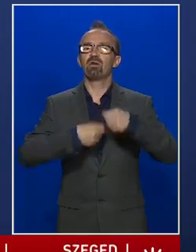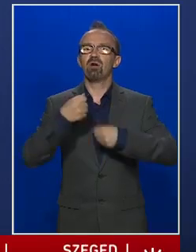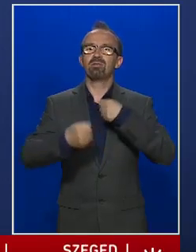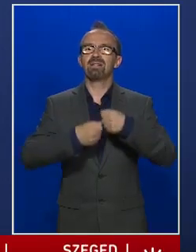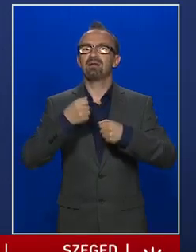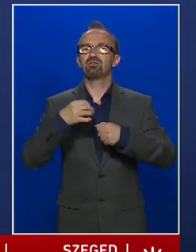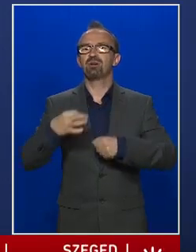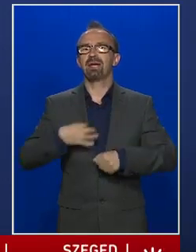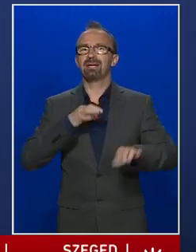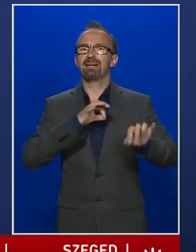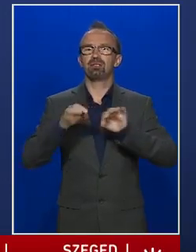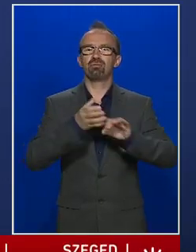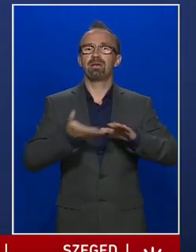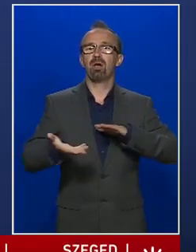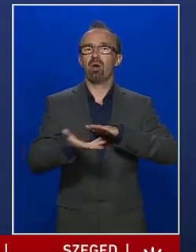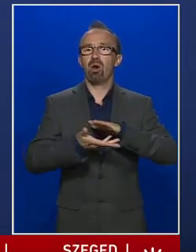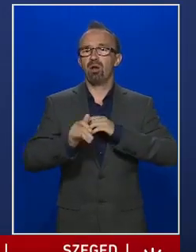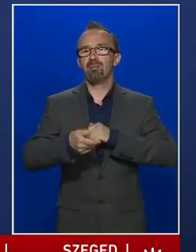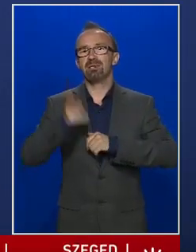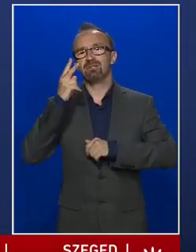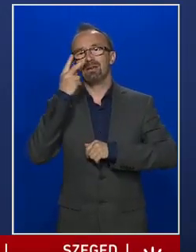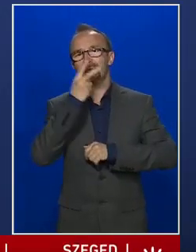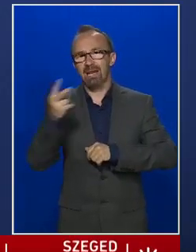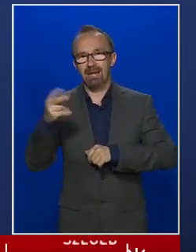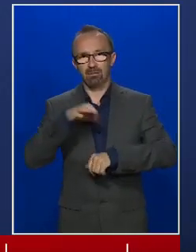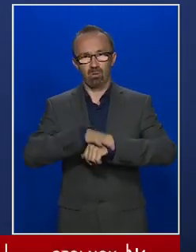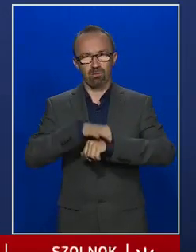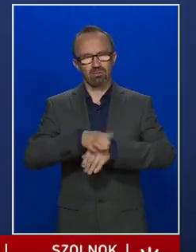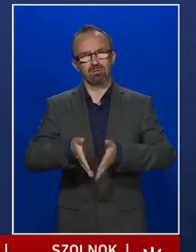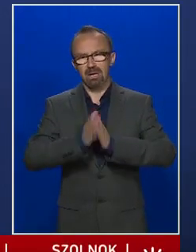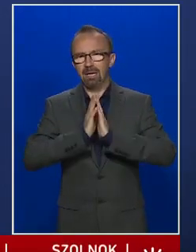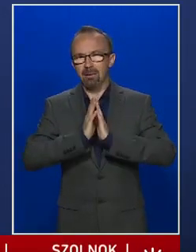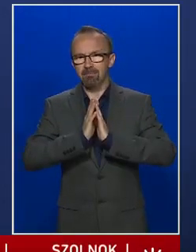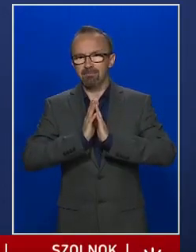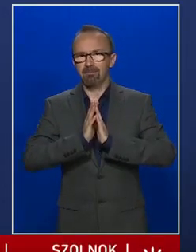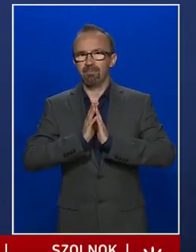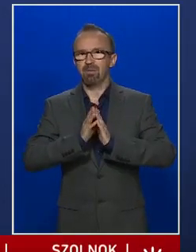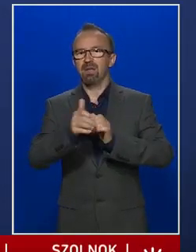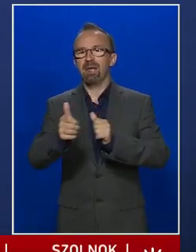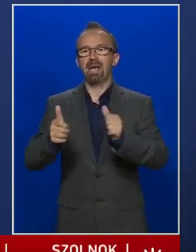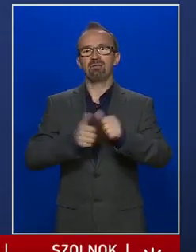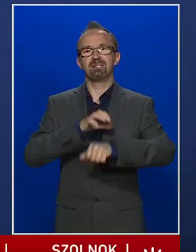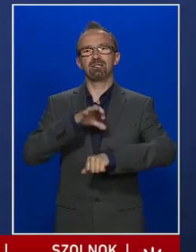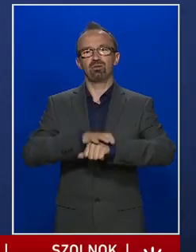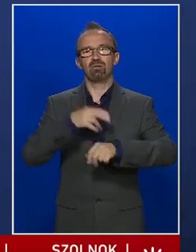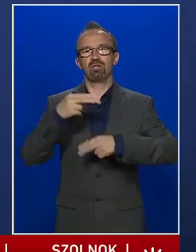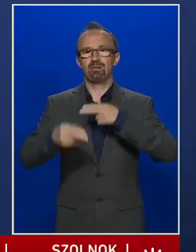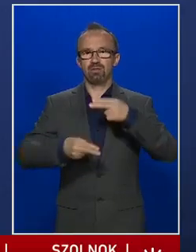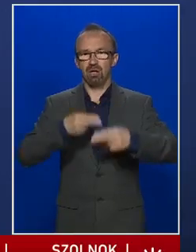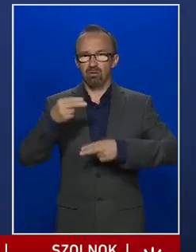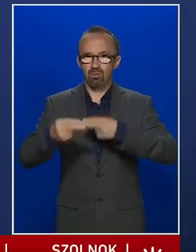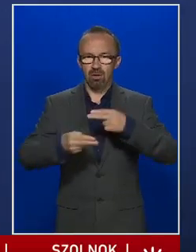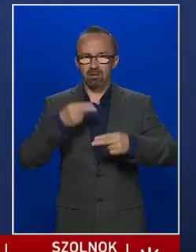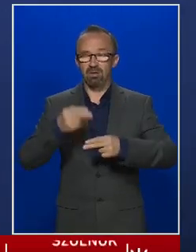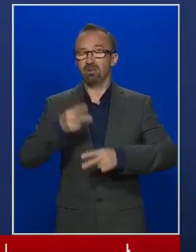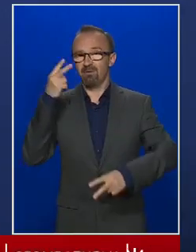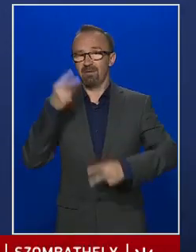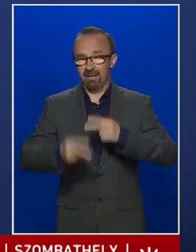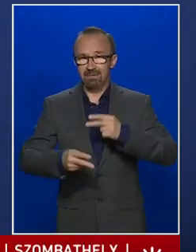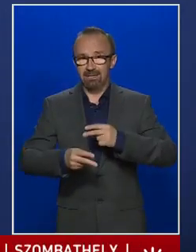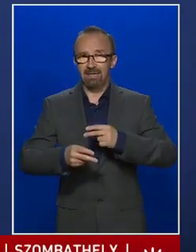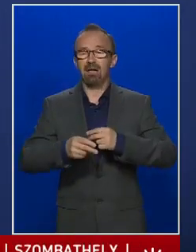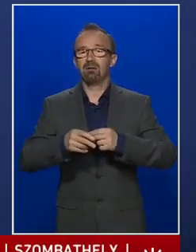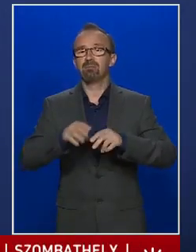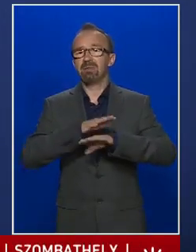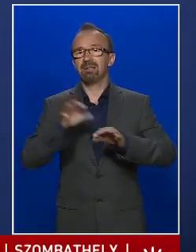egészségügyi alap- és szakellátókat arra, hogy az előzetes orvosi vizsgálatokat végezzék